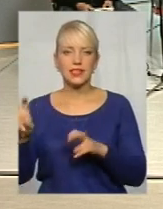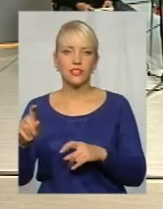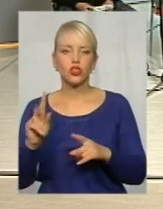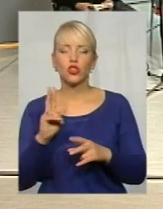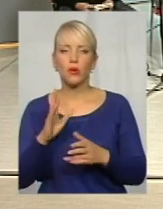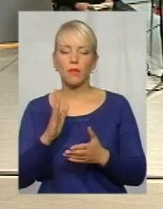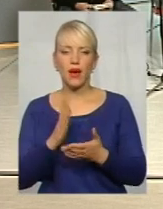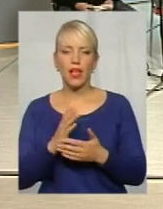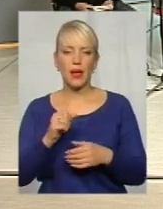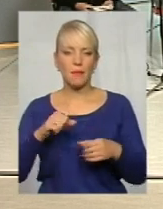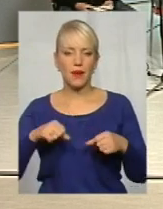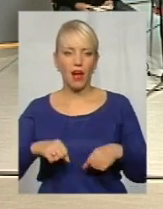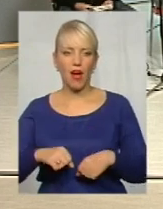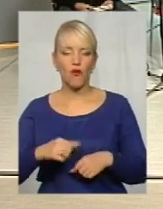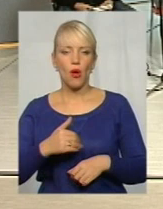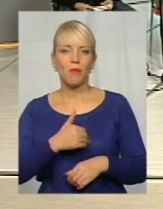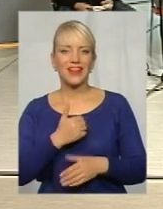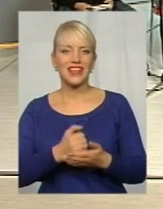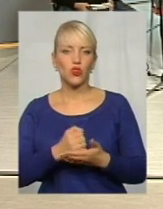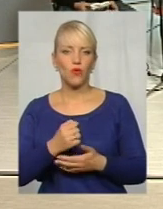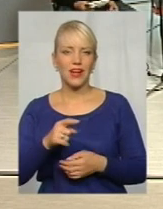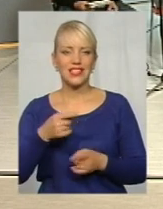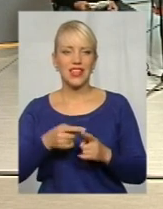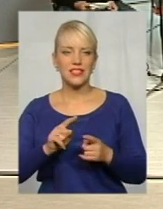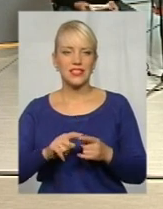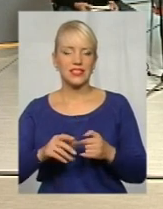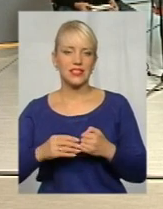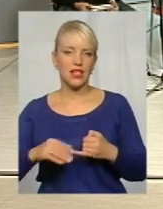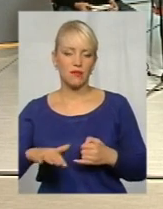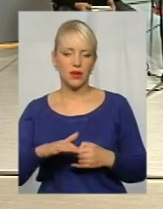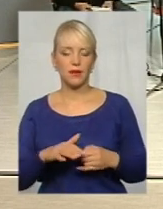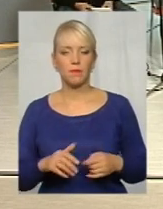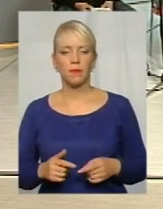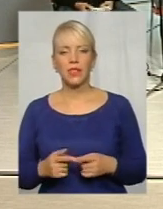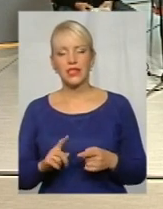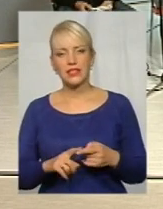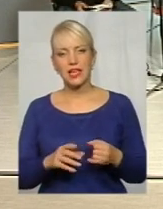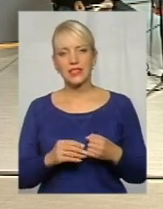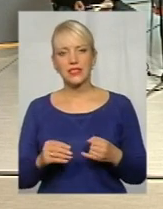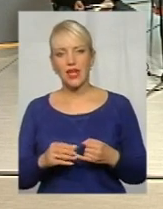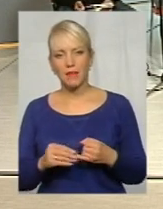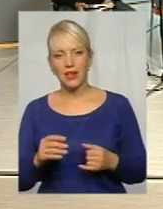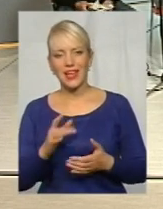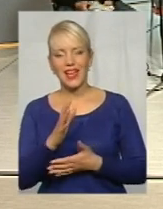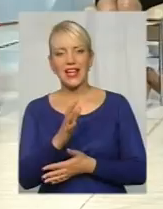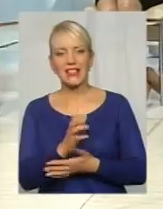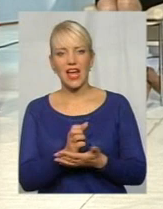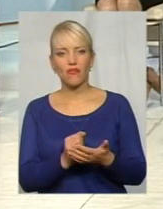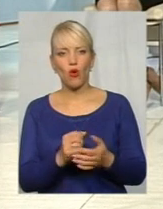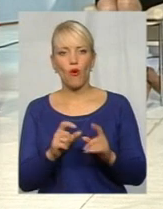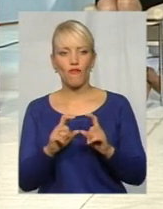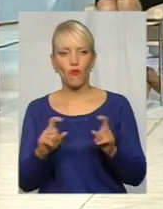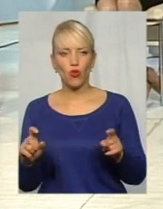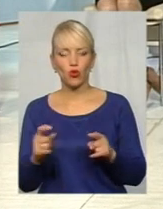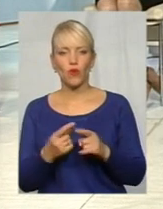претендувати на такі землі? Ну, землі резерву, так званого резервного фонду, вони створюються